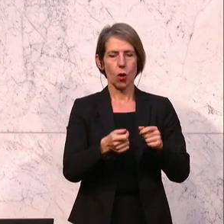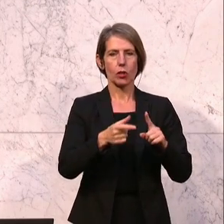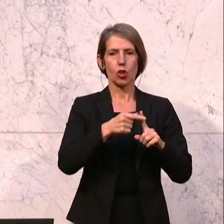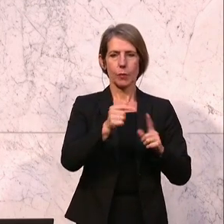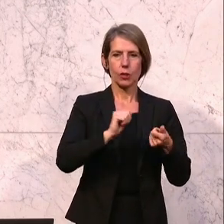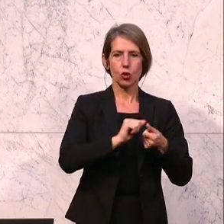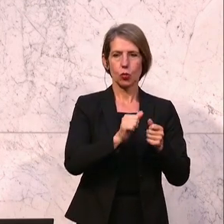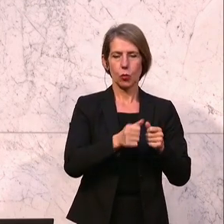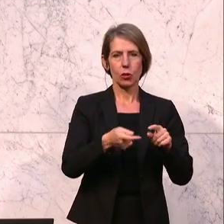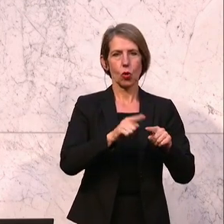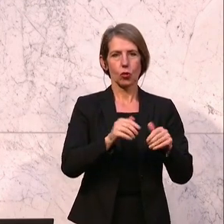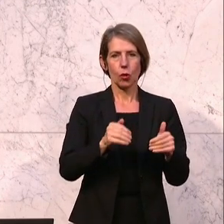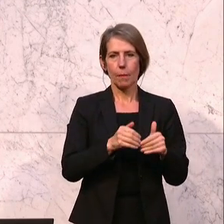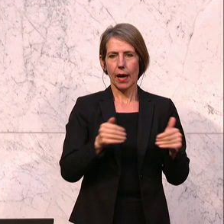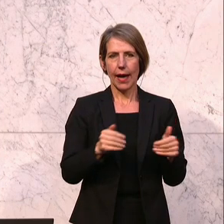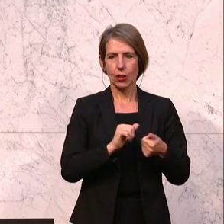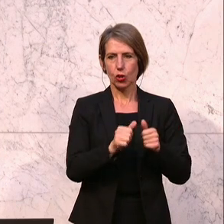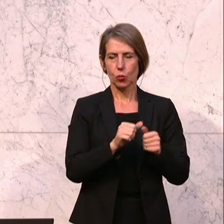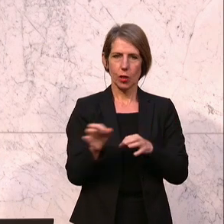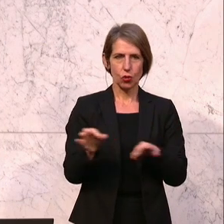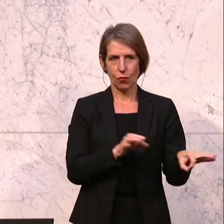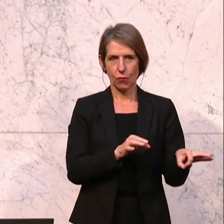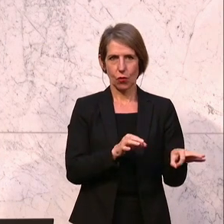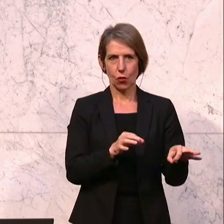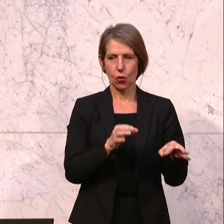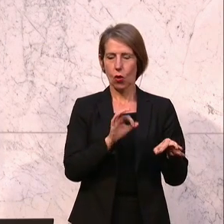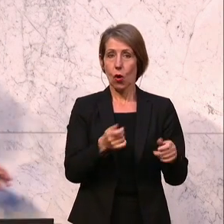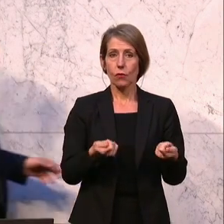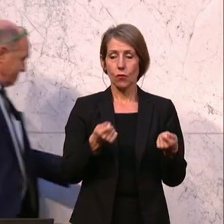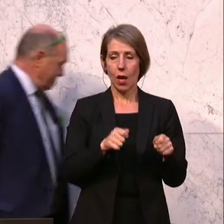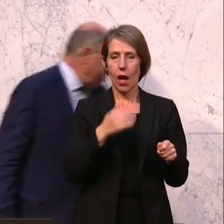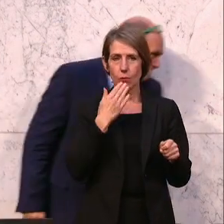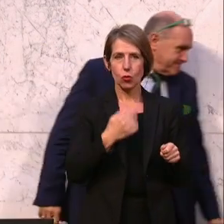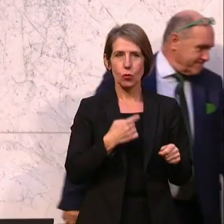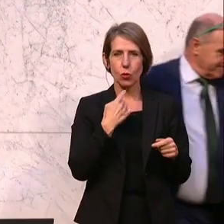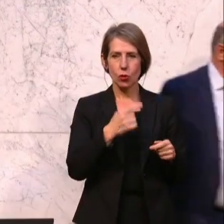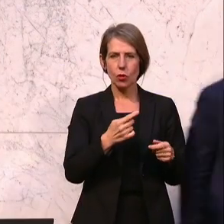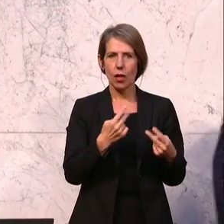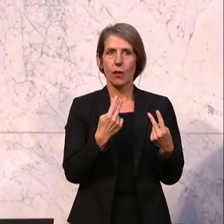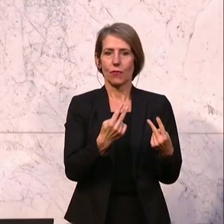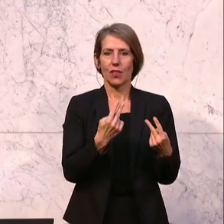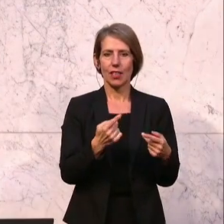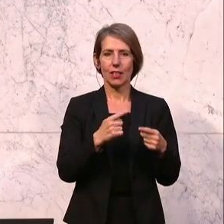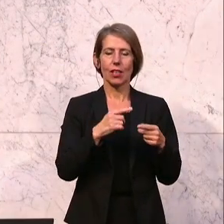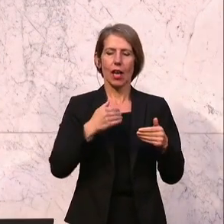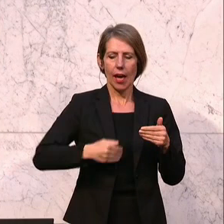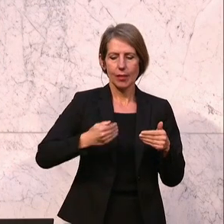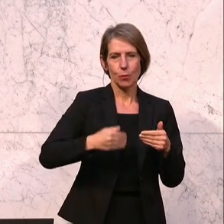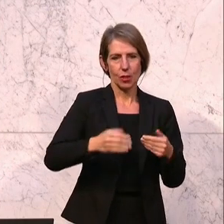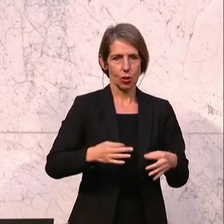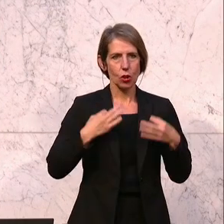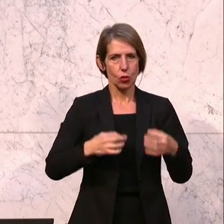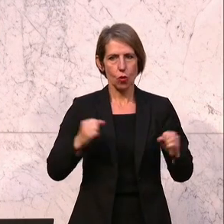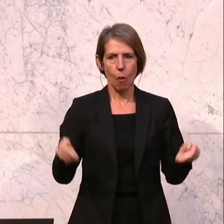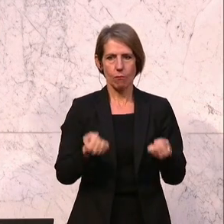den Breitensport zur Verfügung. Und zum Abschluss möchte ich noch einmal betonen, wie wichtig und gesund es ist, regelmäßig Sport zu treiben. Und das